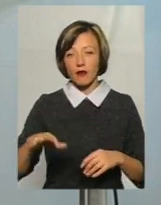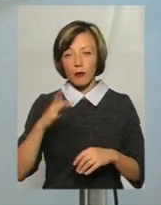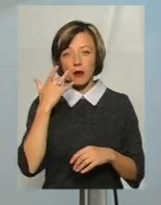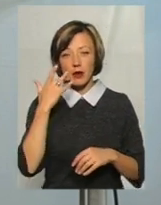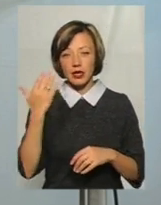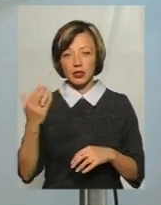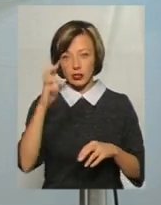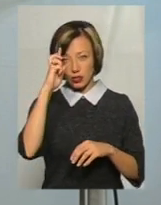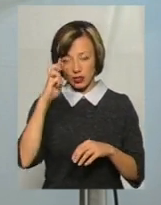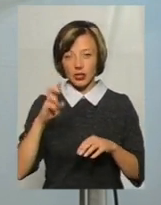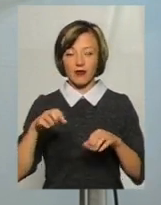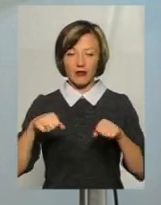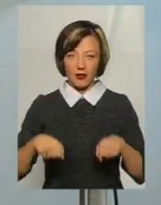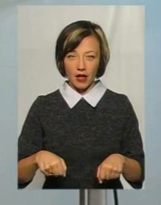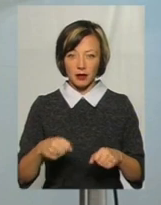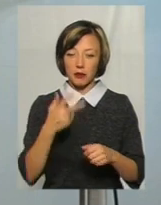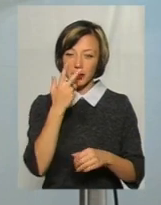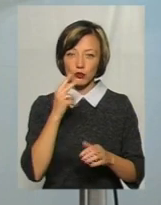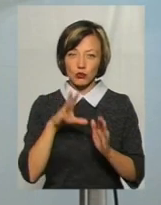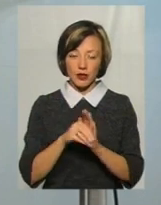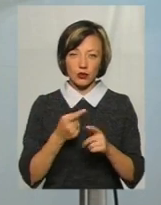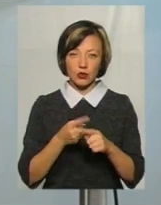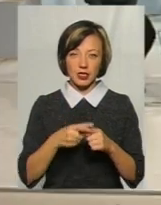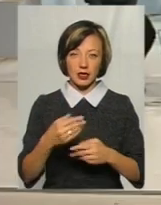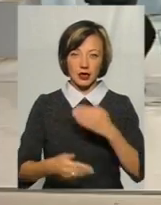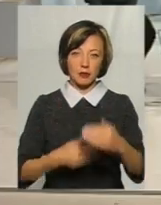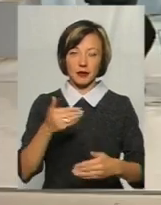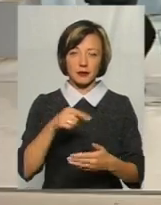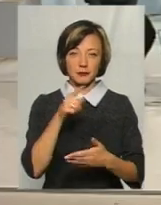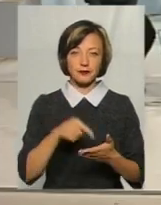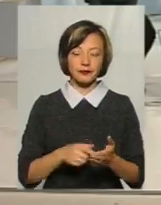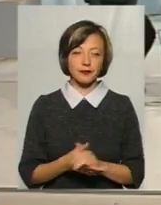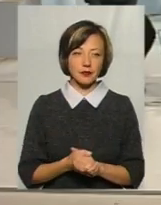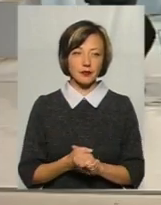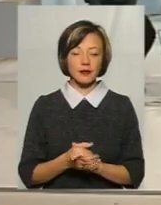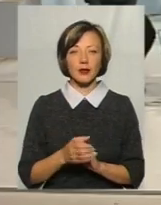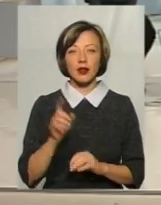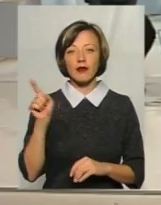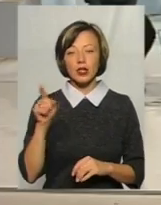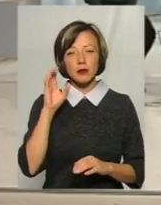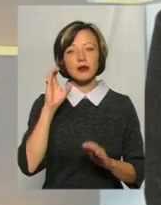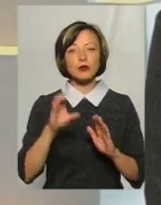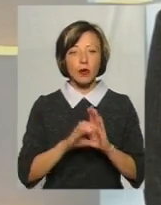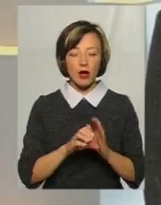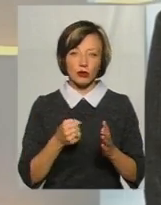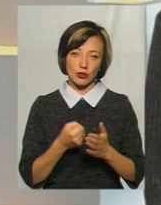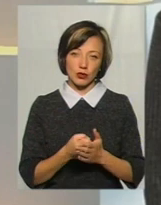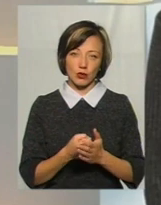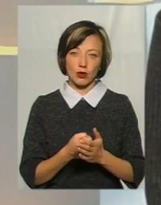їхні державні мужі пристосувалися до цих темпів? Вони прислухаються до